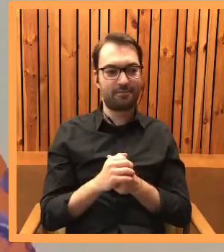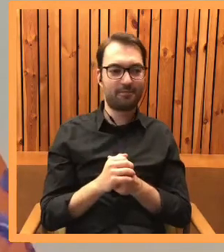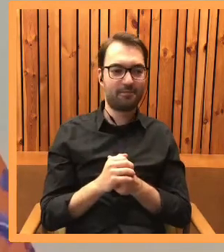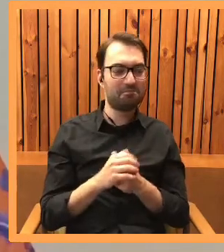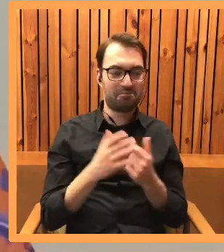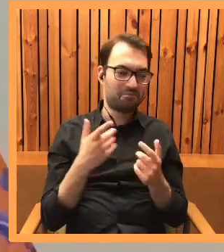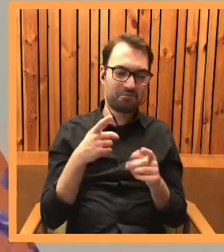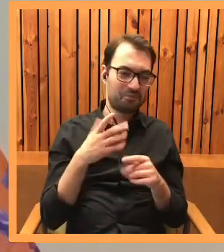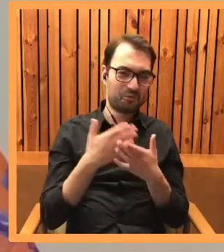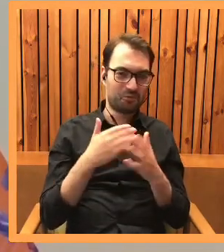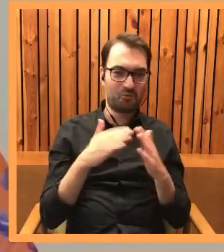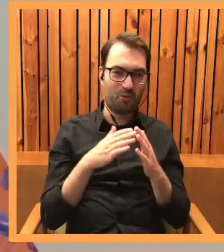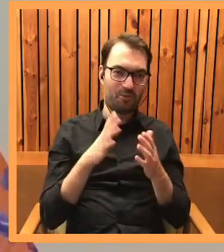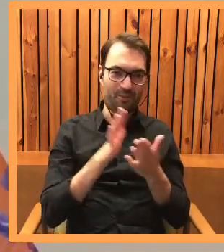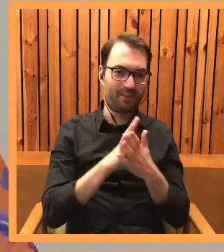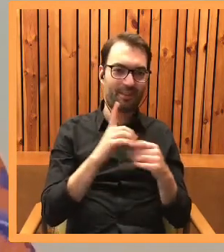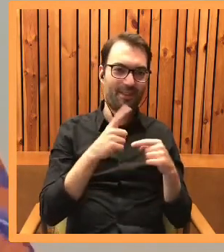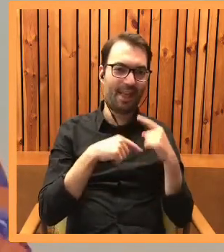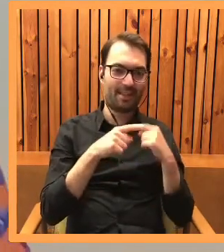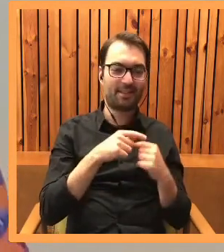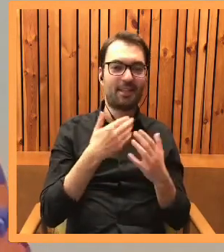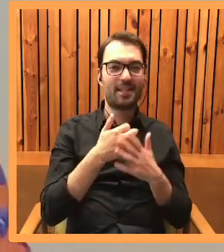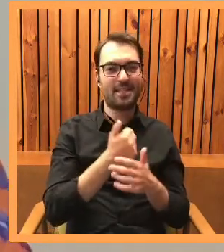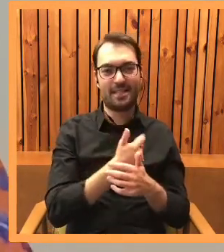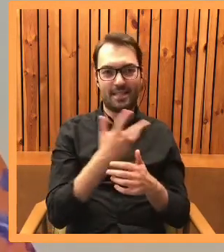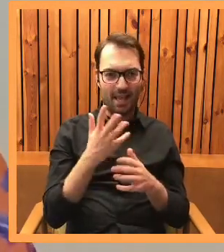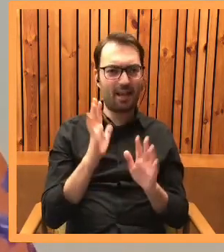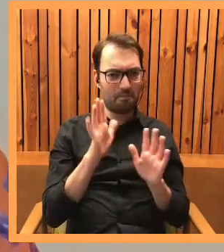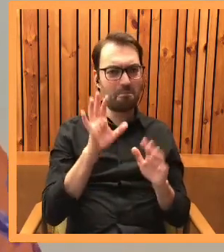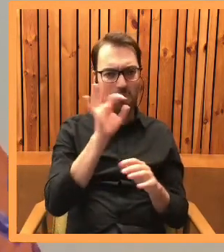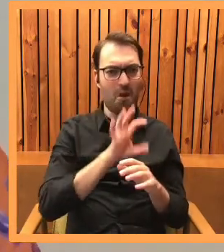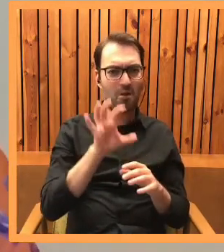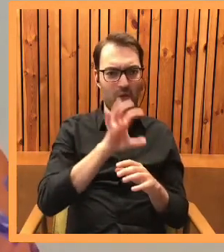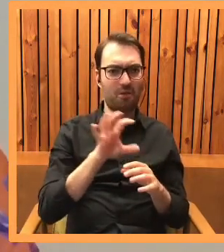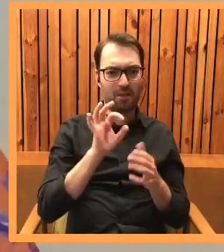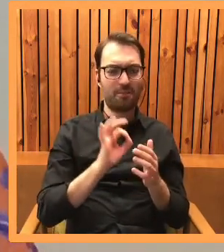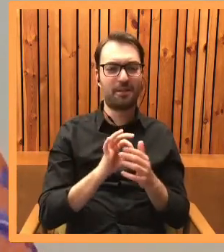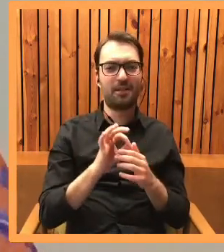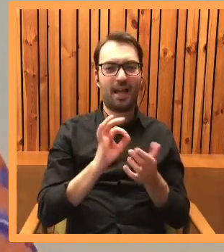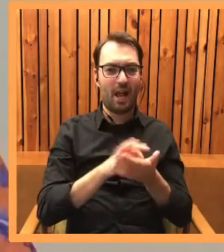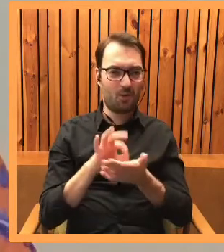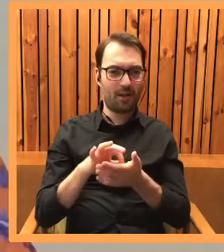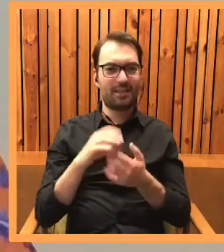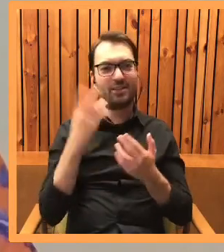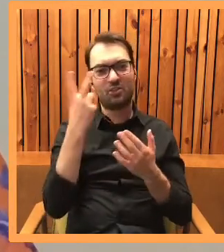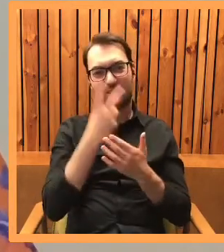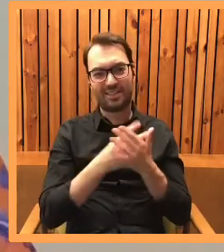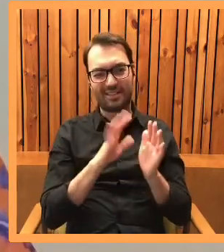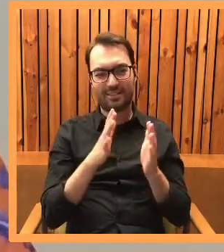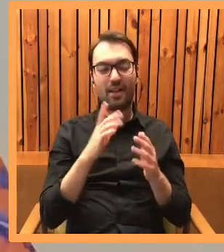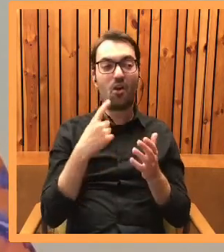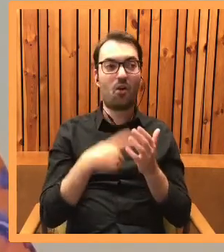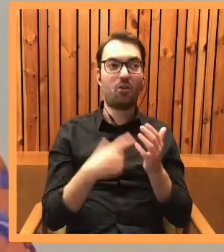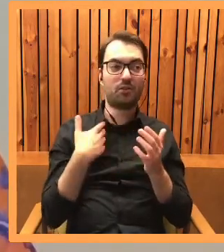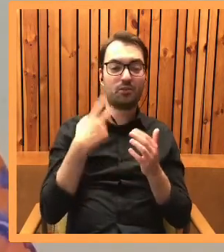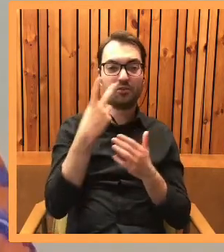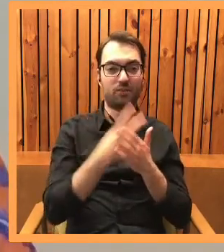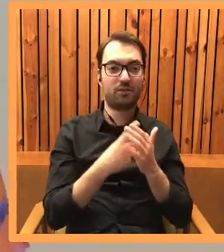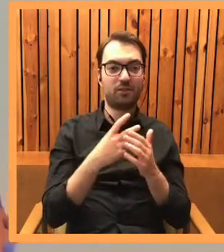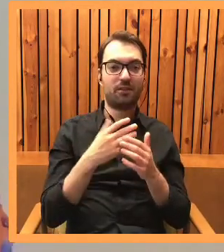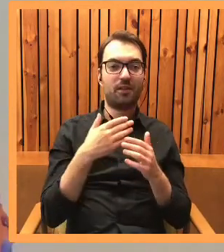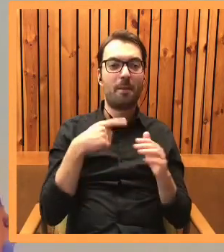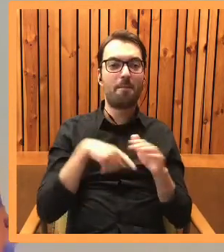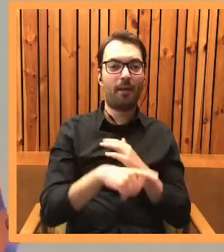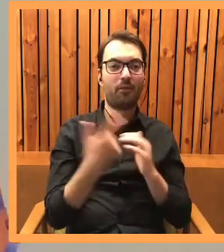tak jakoś u nas w domu. Więc z serialami jestem w miarę na gorząco, z czytają trochę gorzej, ale ostatnio czytałam na przykład